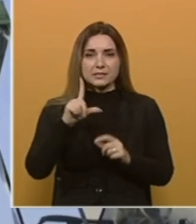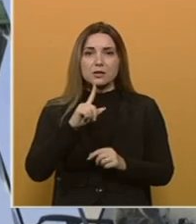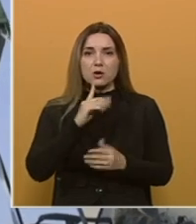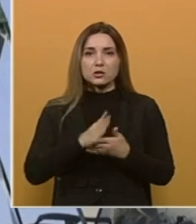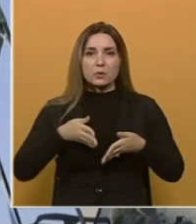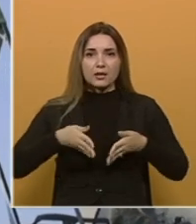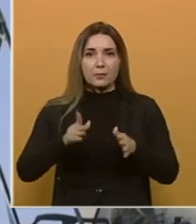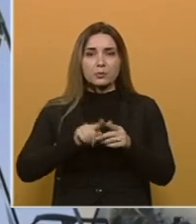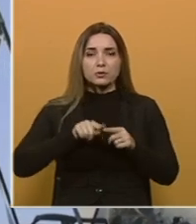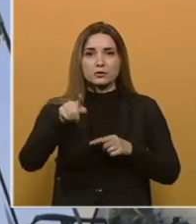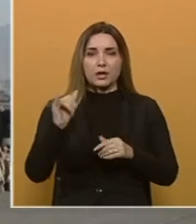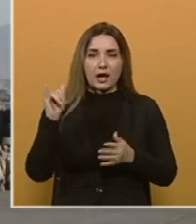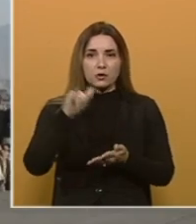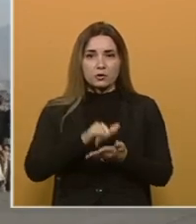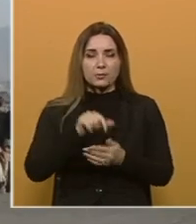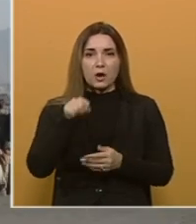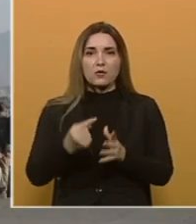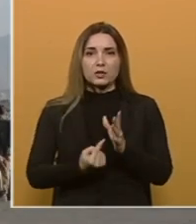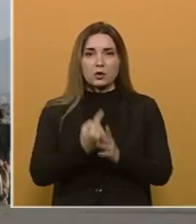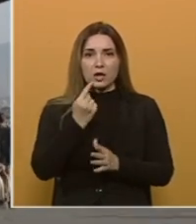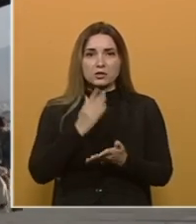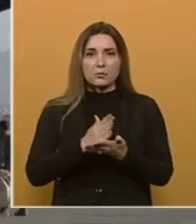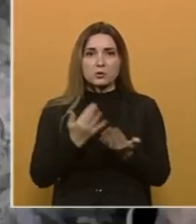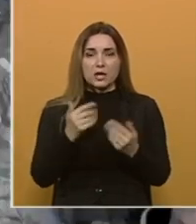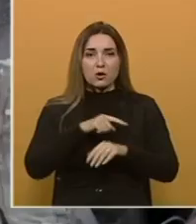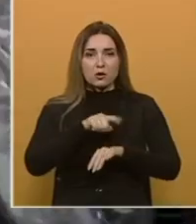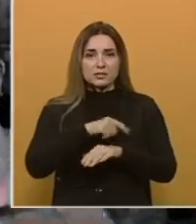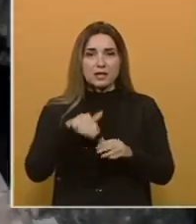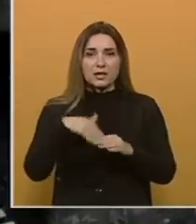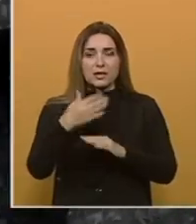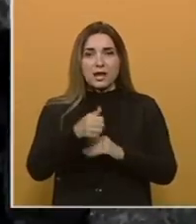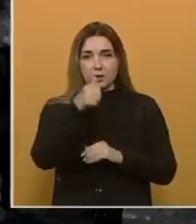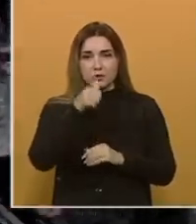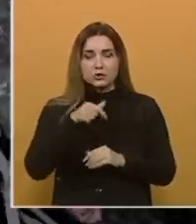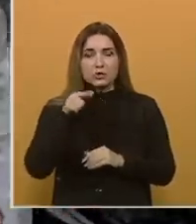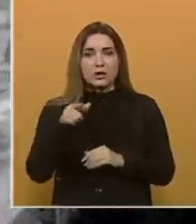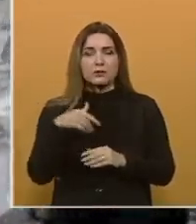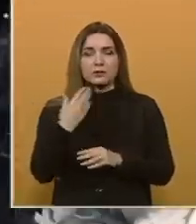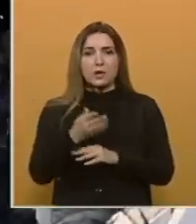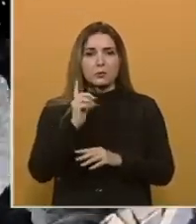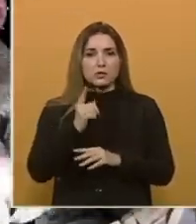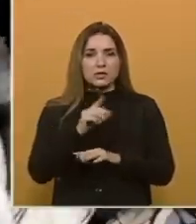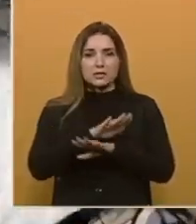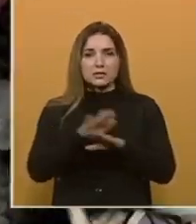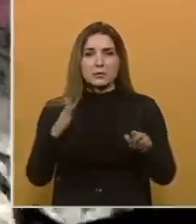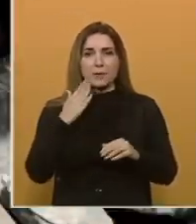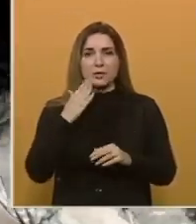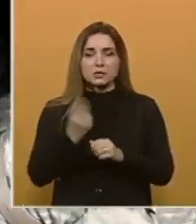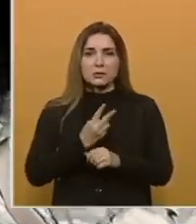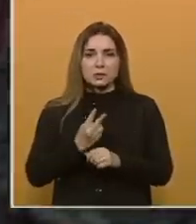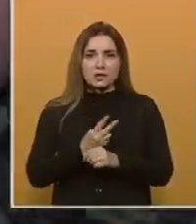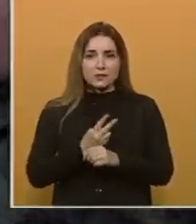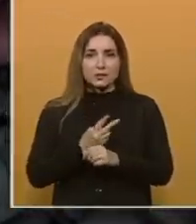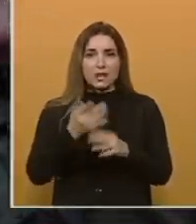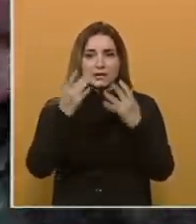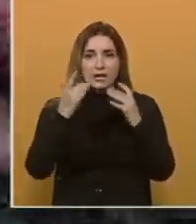na putu prema aerodromu. Ovi događaji desili su se nekoliko sati nakon što je State Department izdao upozorenje svim američkim državljanima